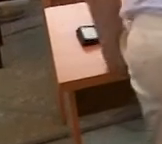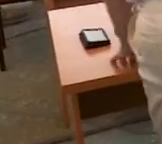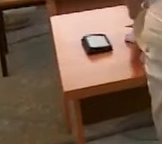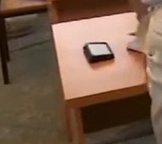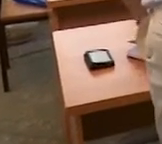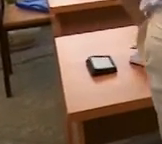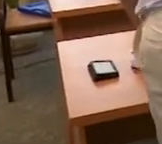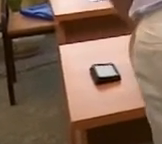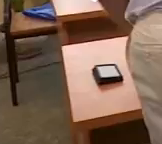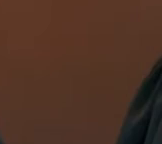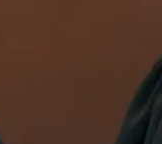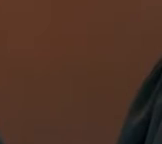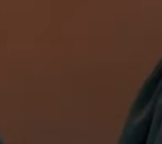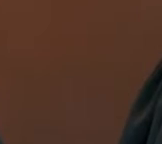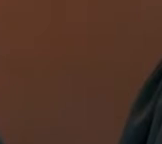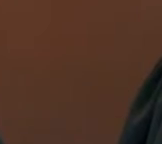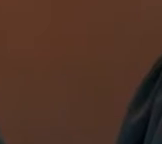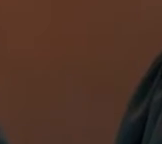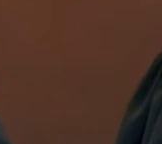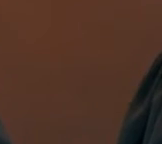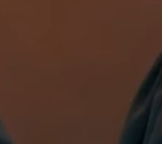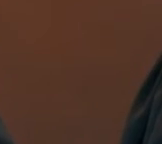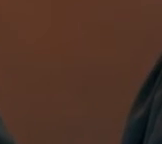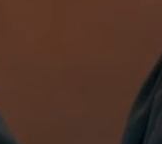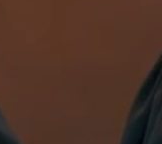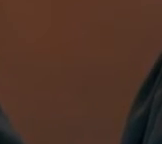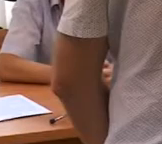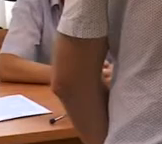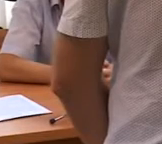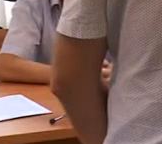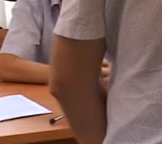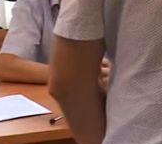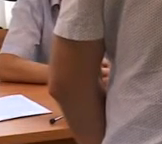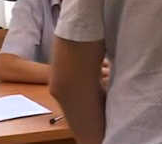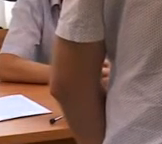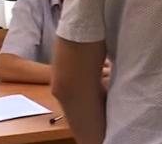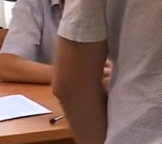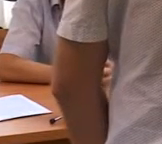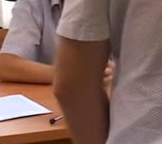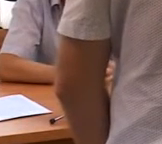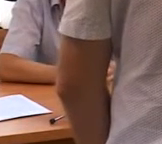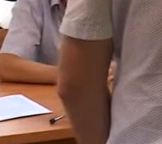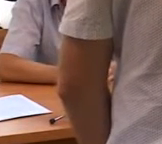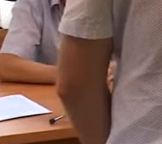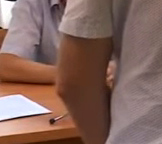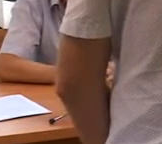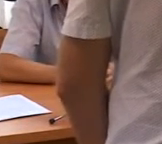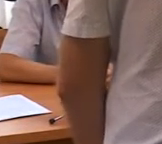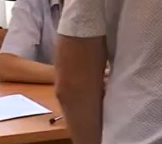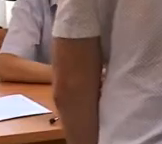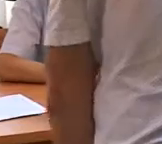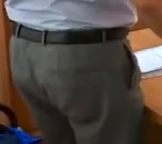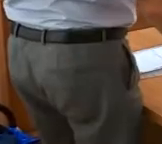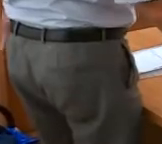достатнім утримання обвинувачуваного під домашнім арештом. Вважаю, що домашній арешт був випадковий на побіжний захід для вогови під